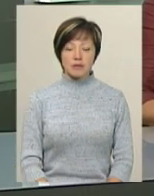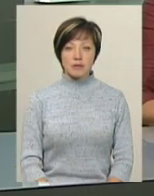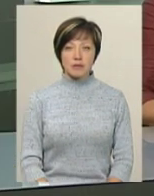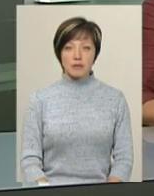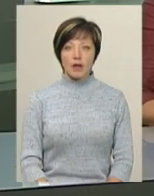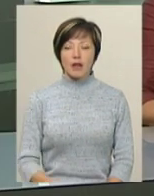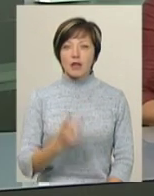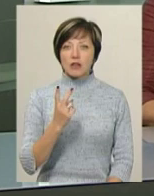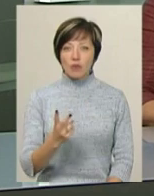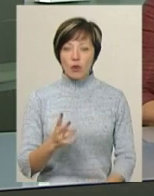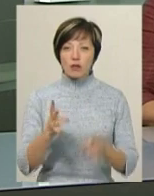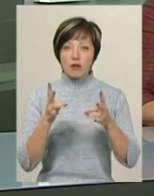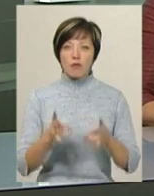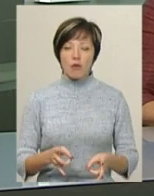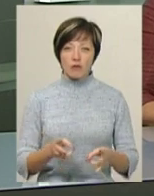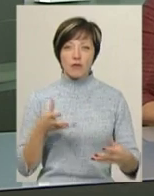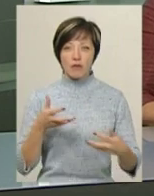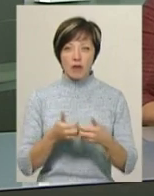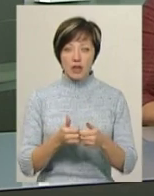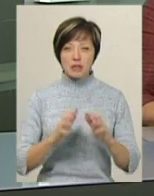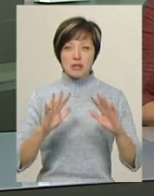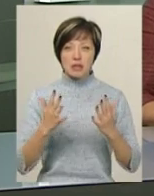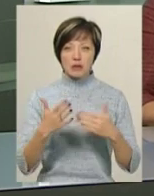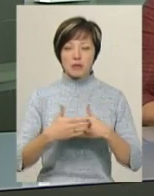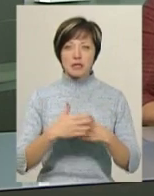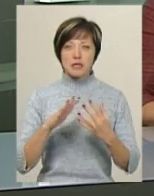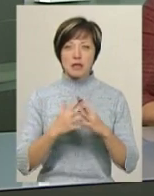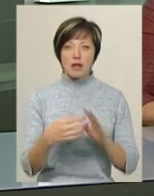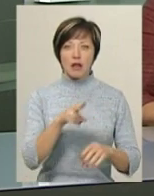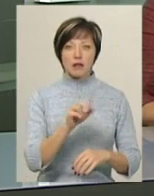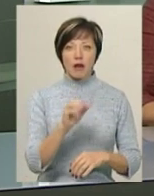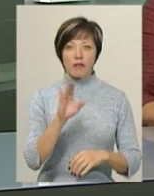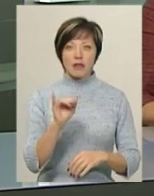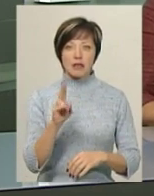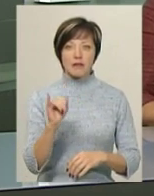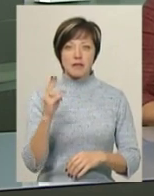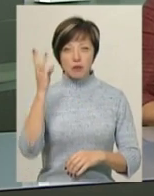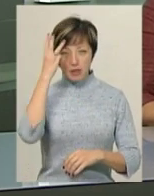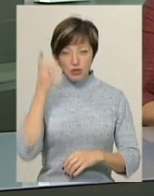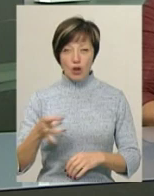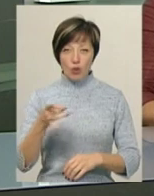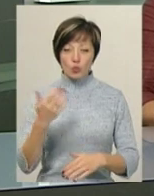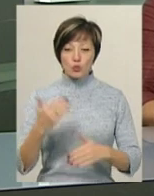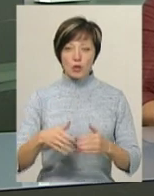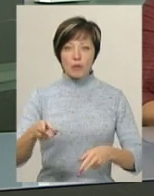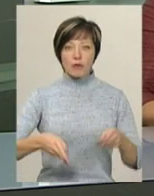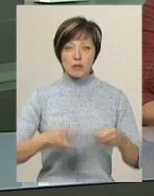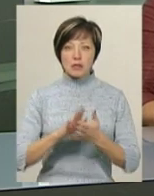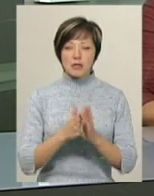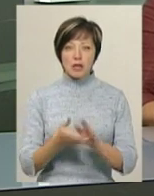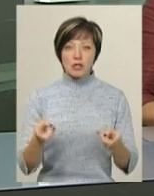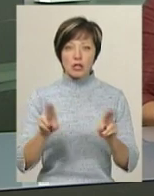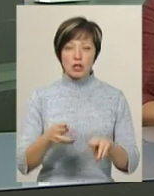Двоє травмованих в дорожньо-транспортній пригоді, яка сталася поблизу села Давидківці Хмельницького району, прооперовані. Їхній стан